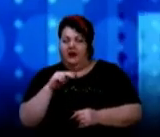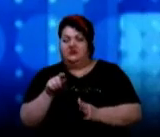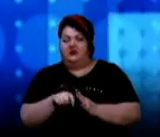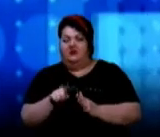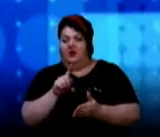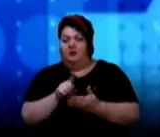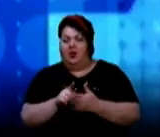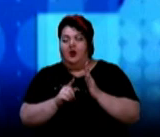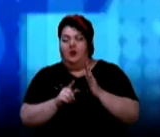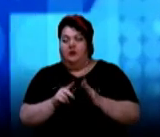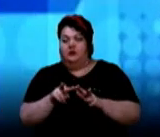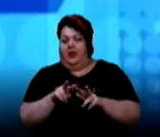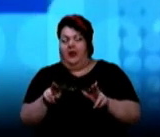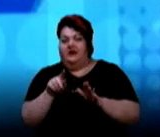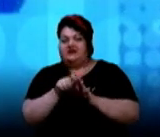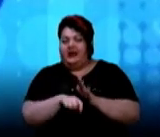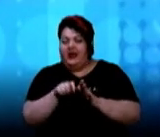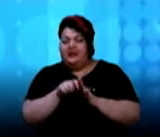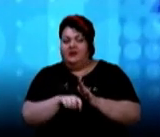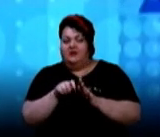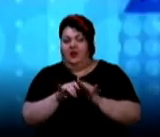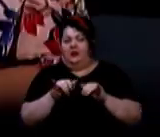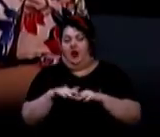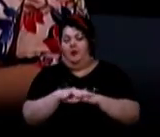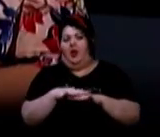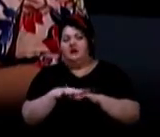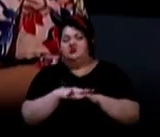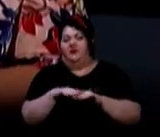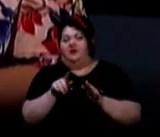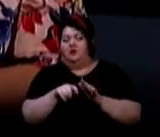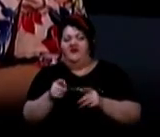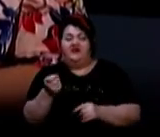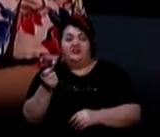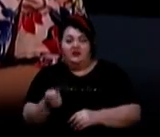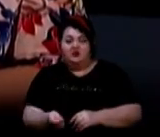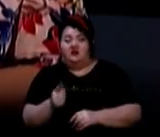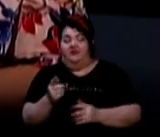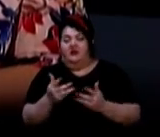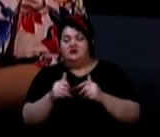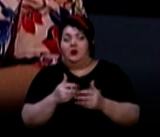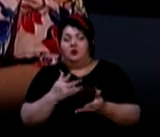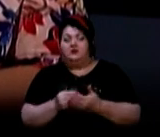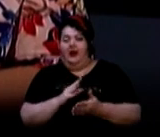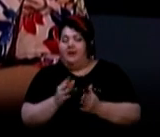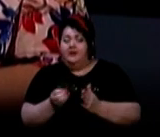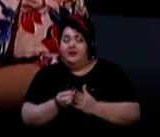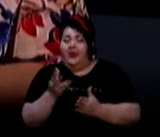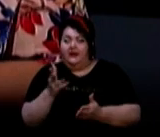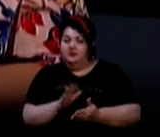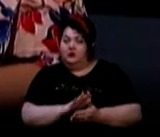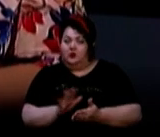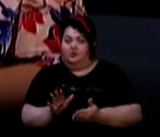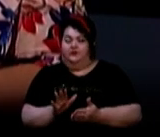має бути як скринінговий метод для масового тестування. Він дешевий і він за рахунок своєї